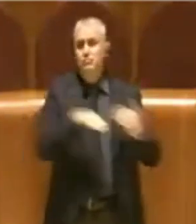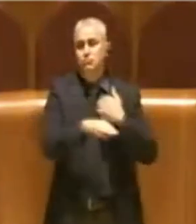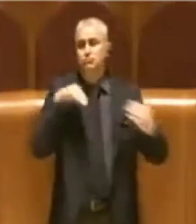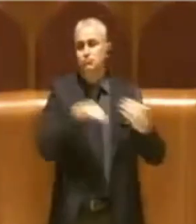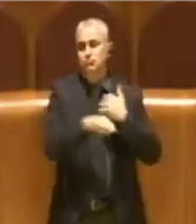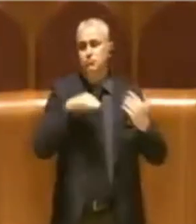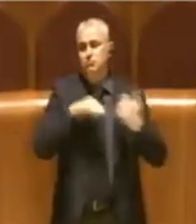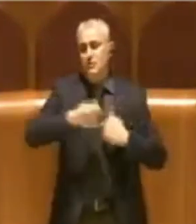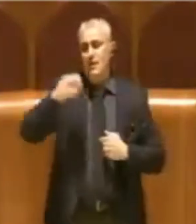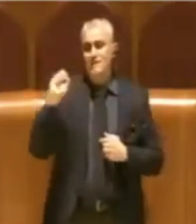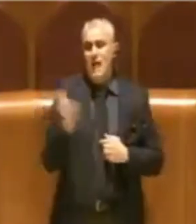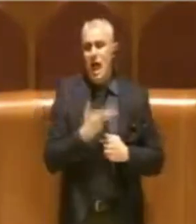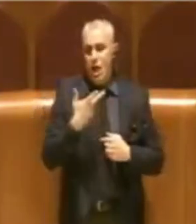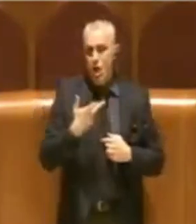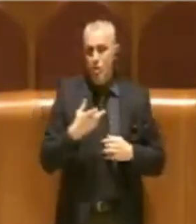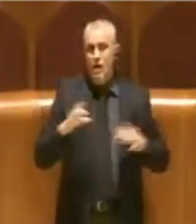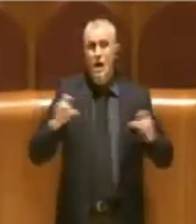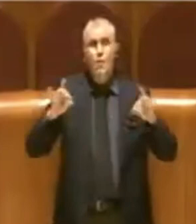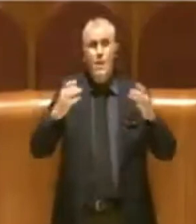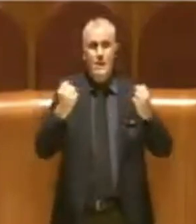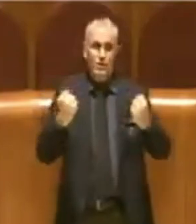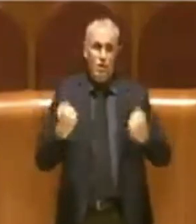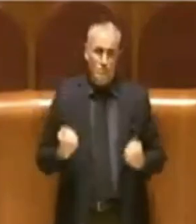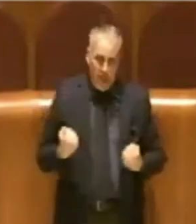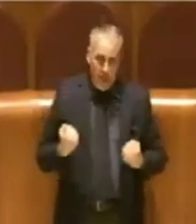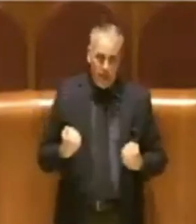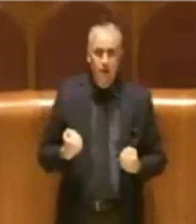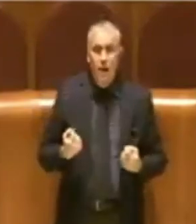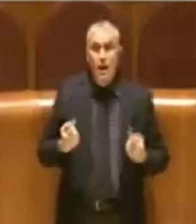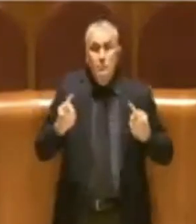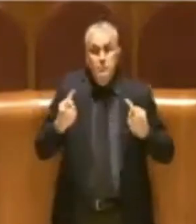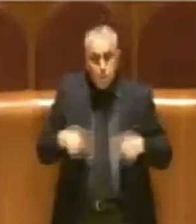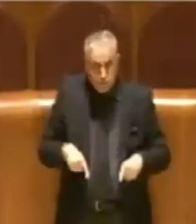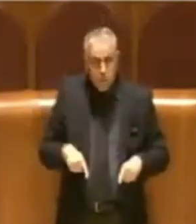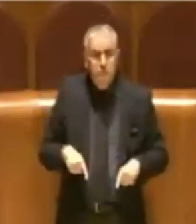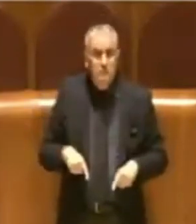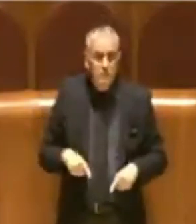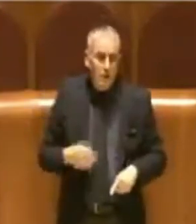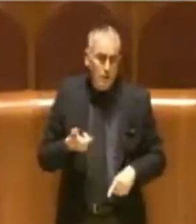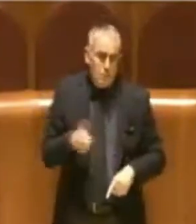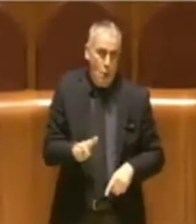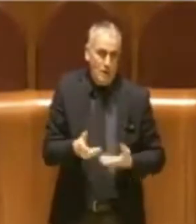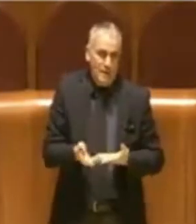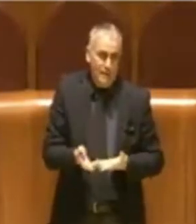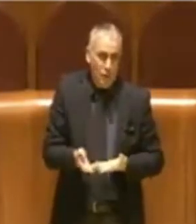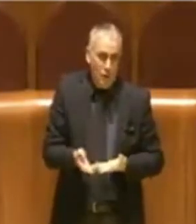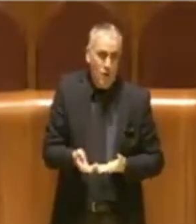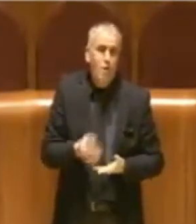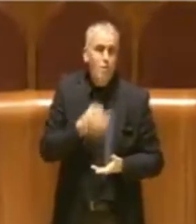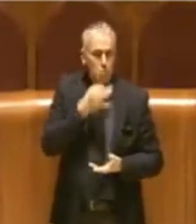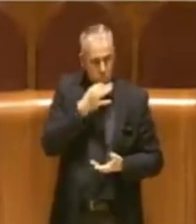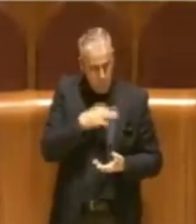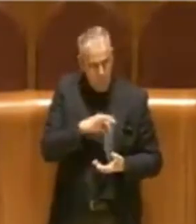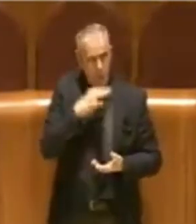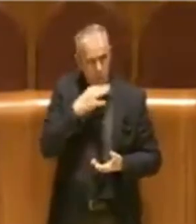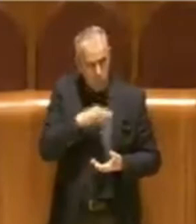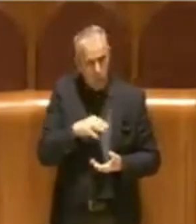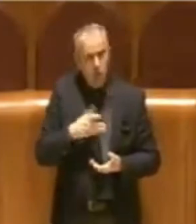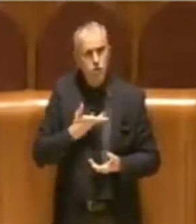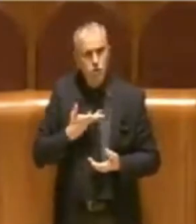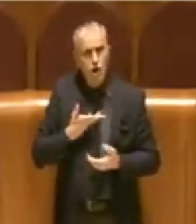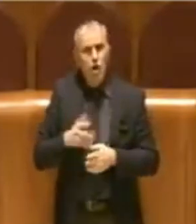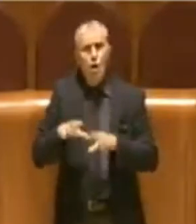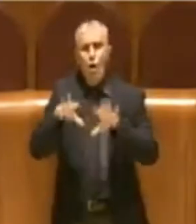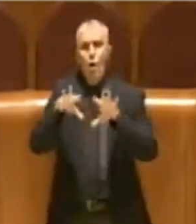automobilistico, questa è una delle motivazioni per cui è consentito procedere con le